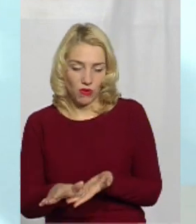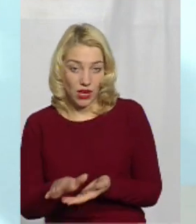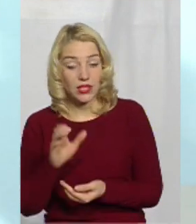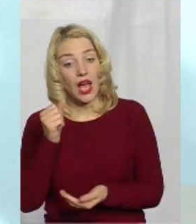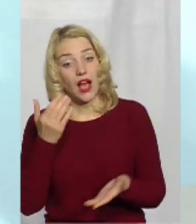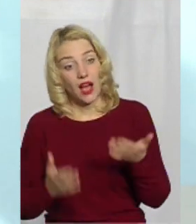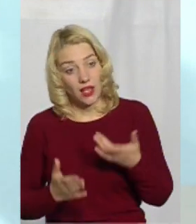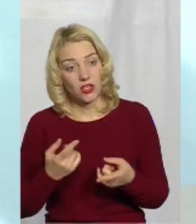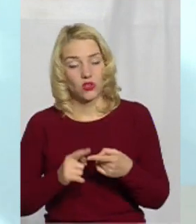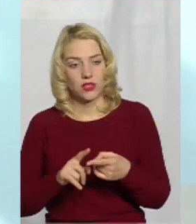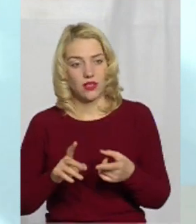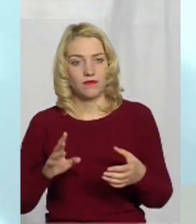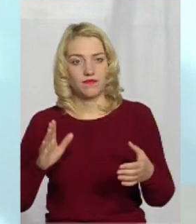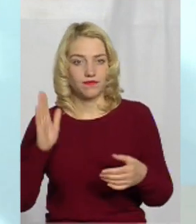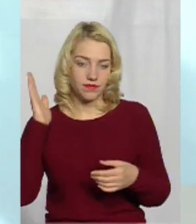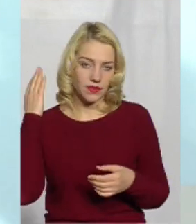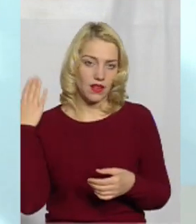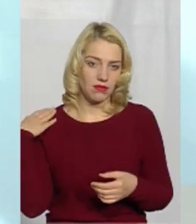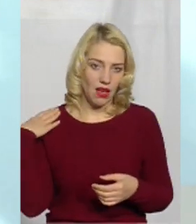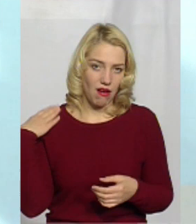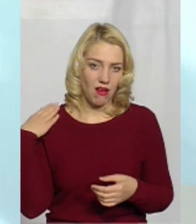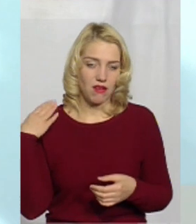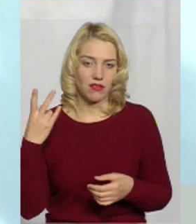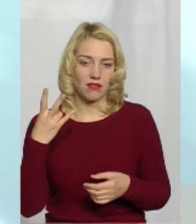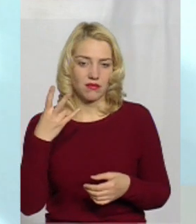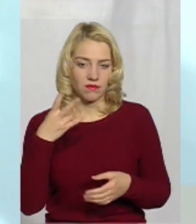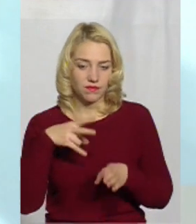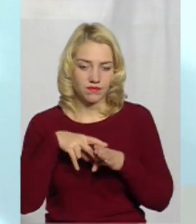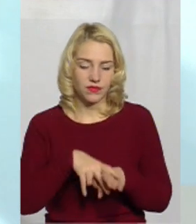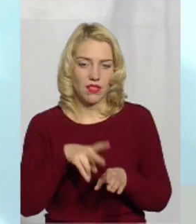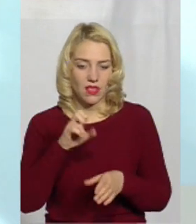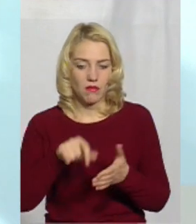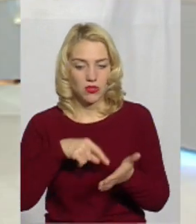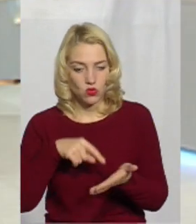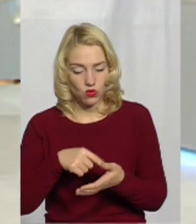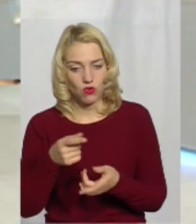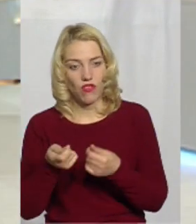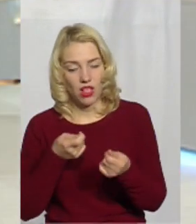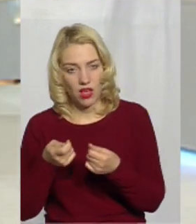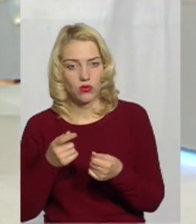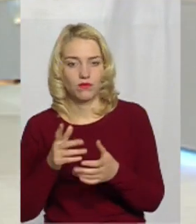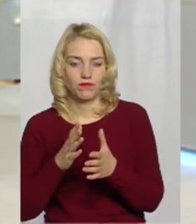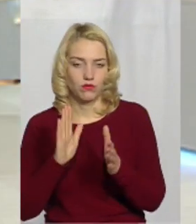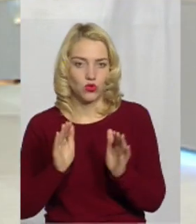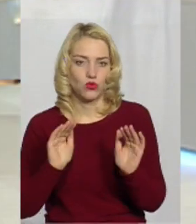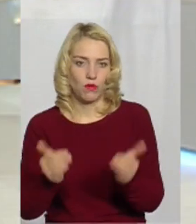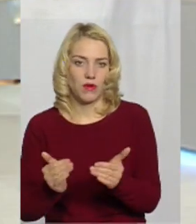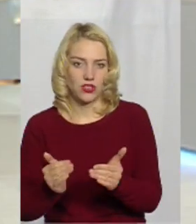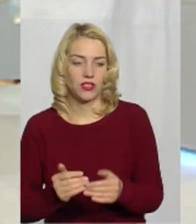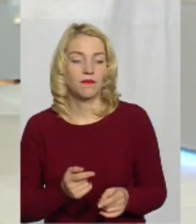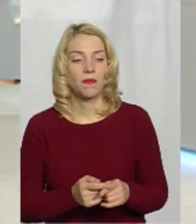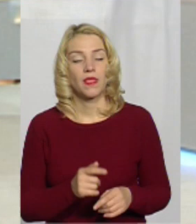все-таки буде більше ляже тягарем на міський бюджет, то, можливо, якісь обмеження будуть введені. В